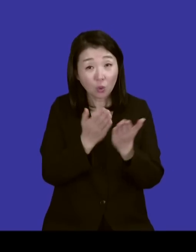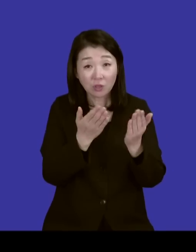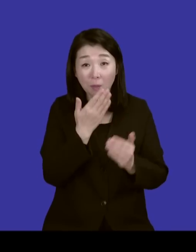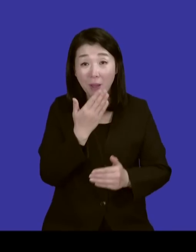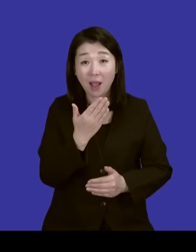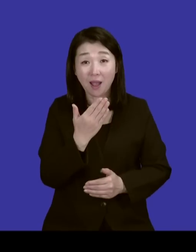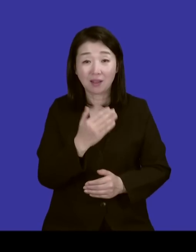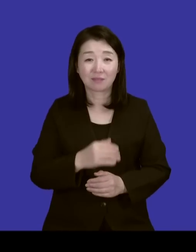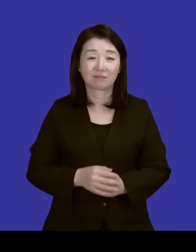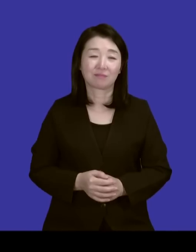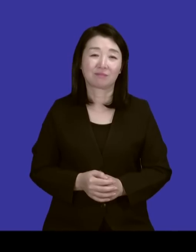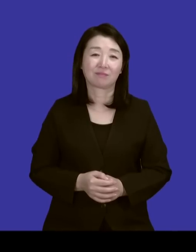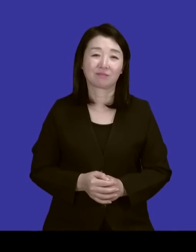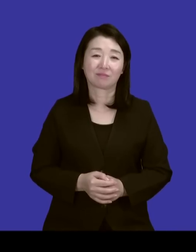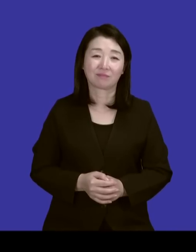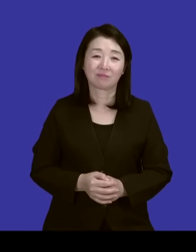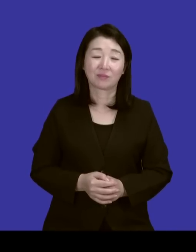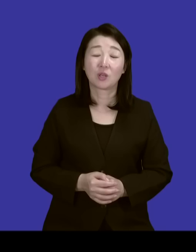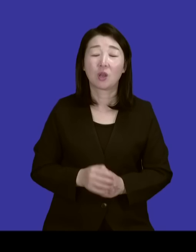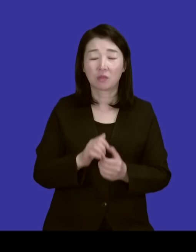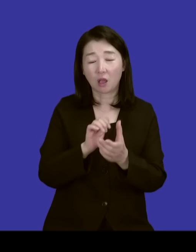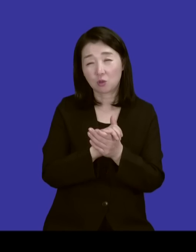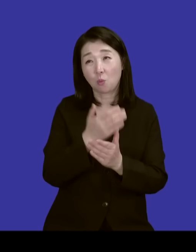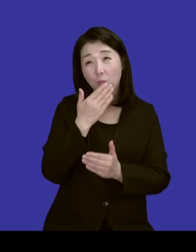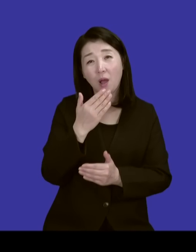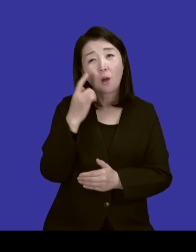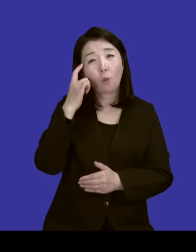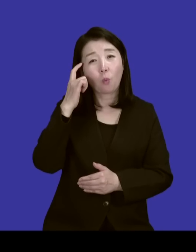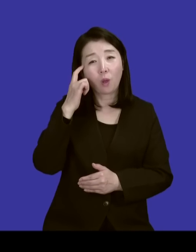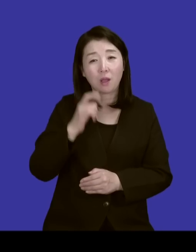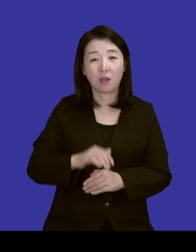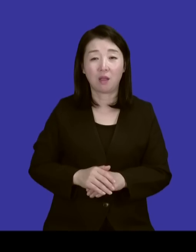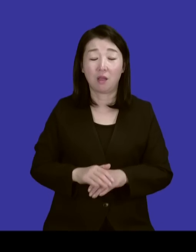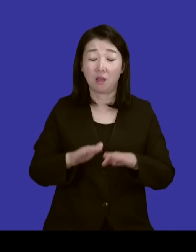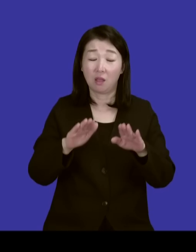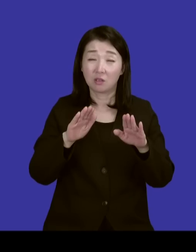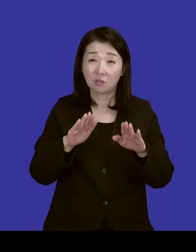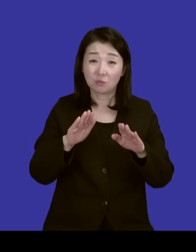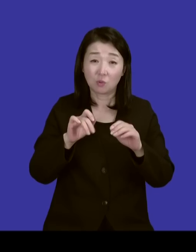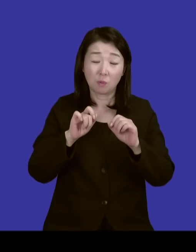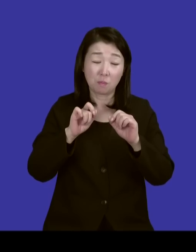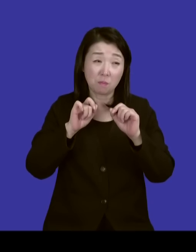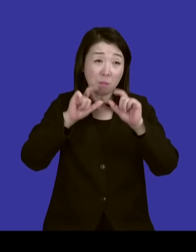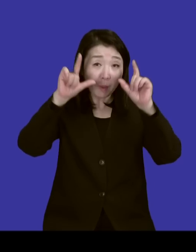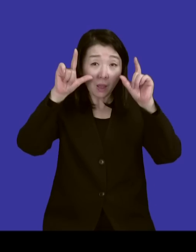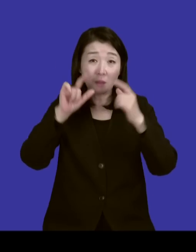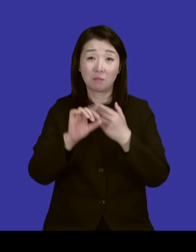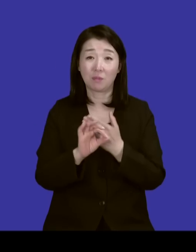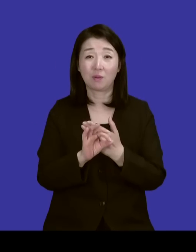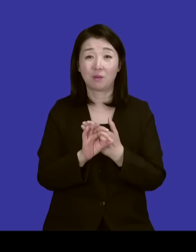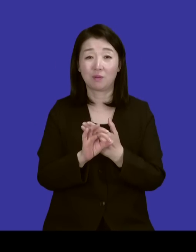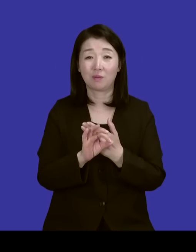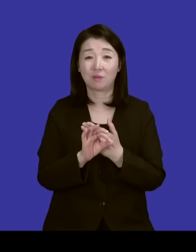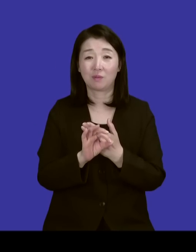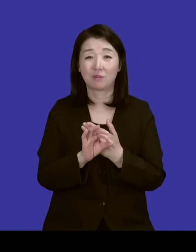거예요. 예 그건 제가 안 할 수가 없는 게 지금도 이렇게 깨잖아요. 지금도 깨면은